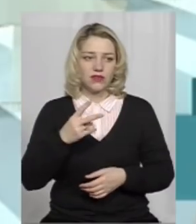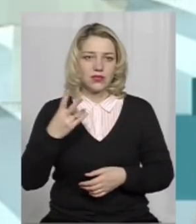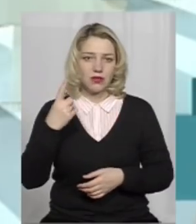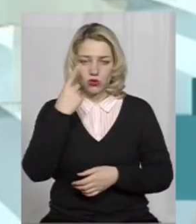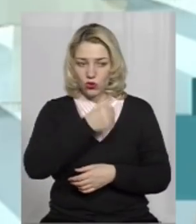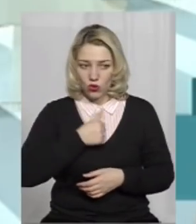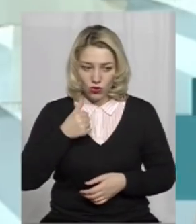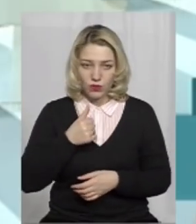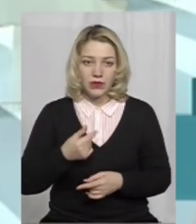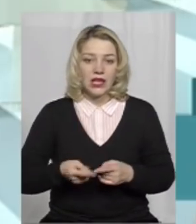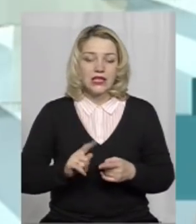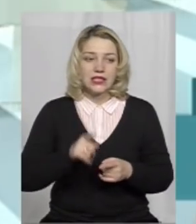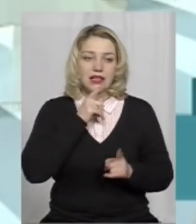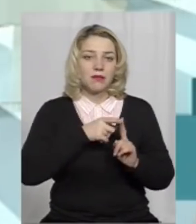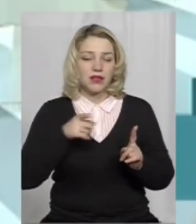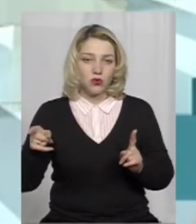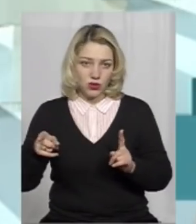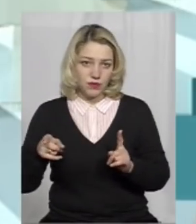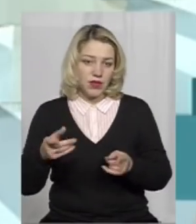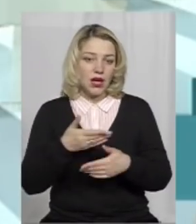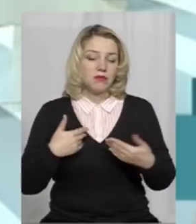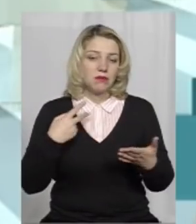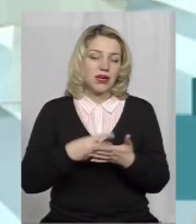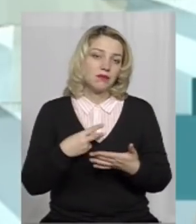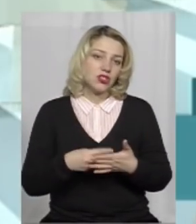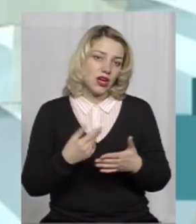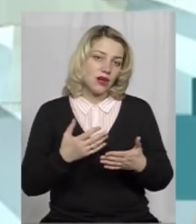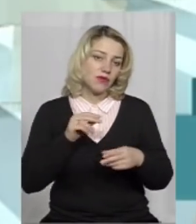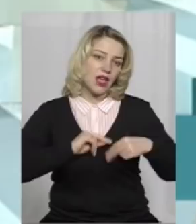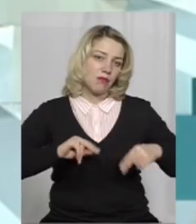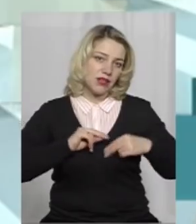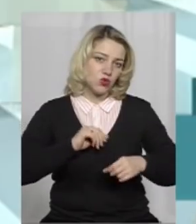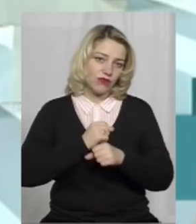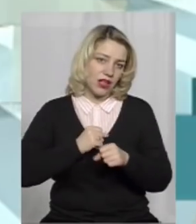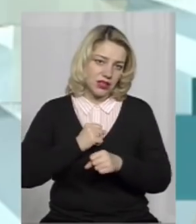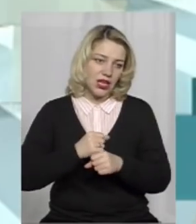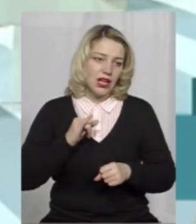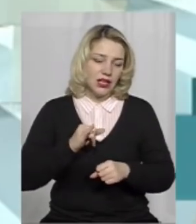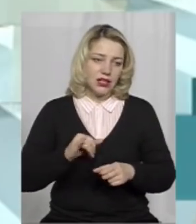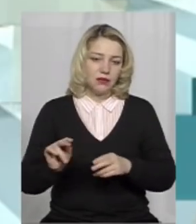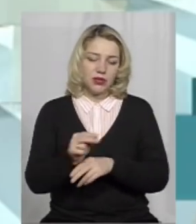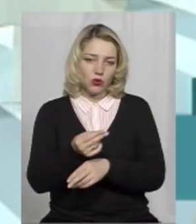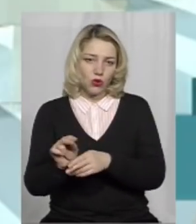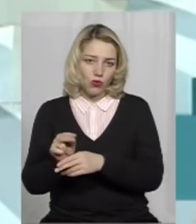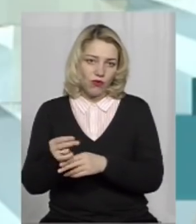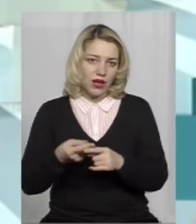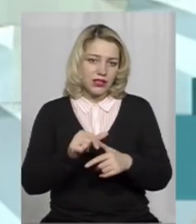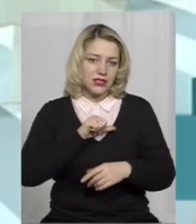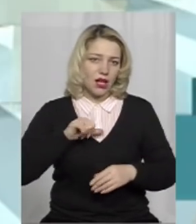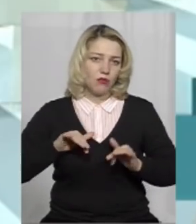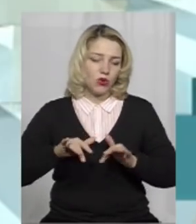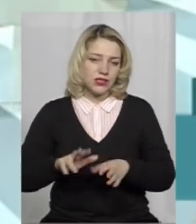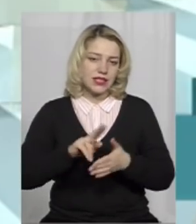року. За цей період ми передбачаємо напрацювати і підкоригувати сам